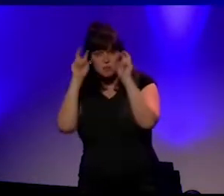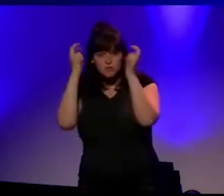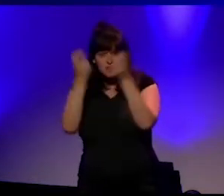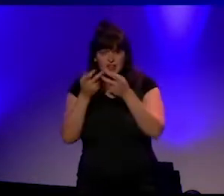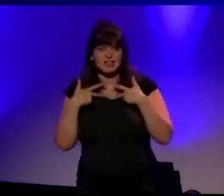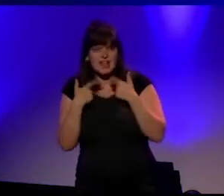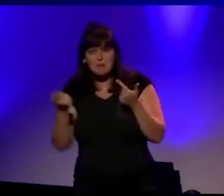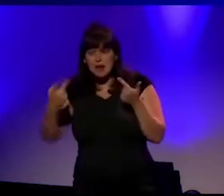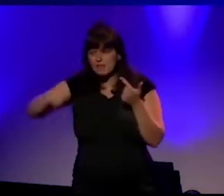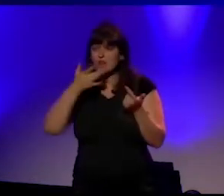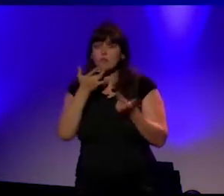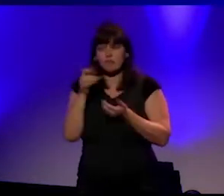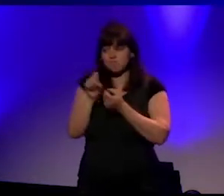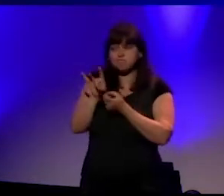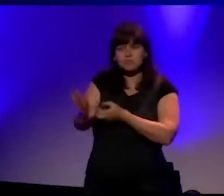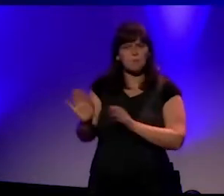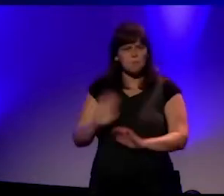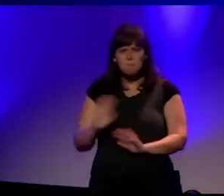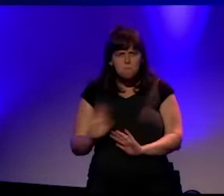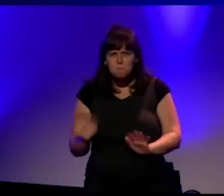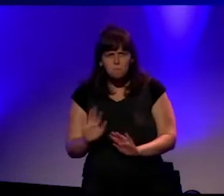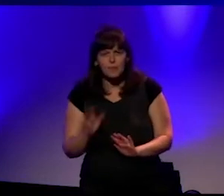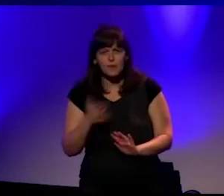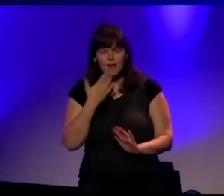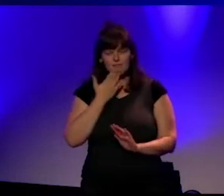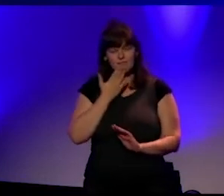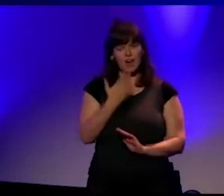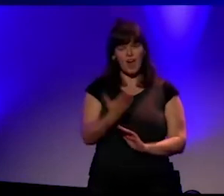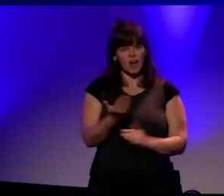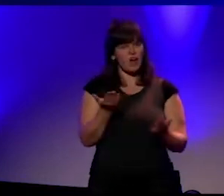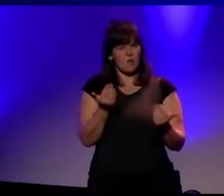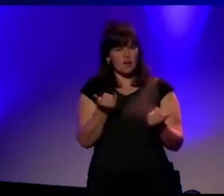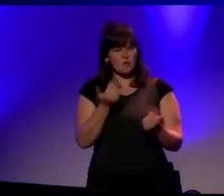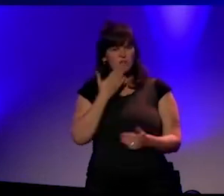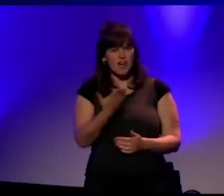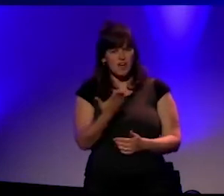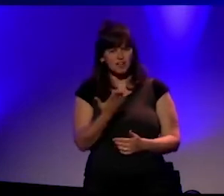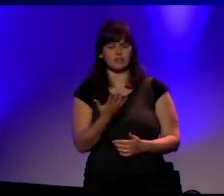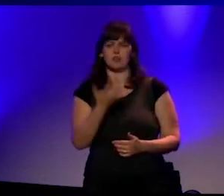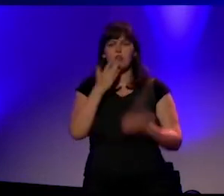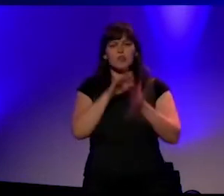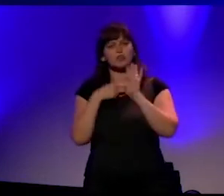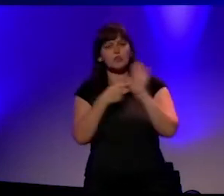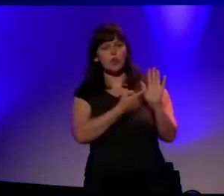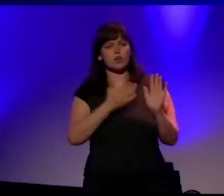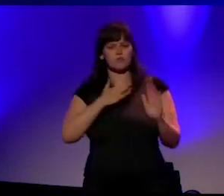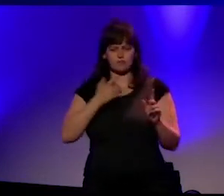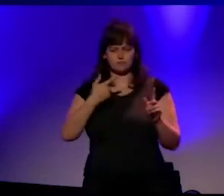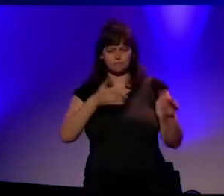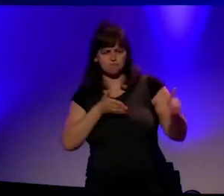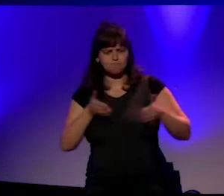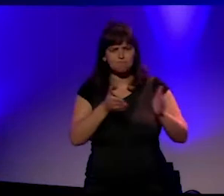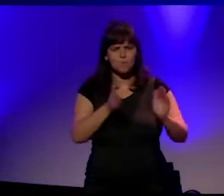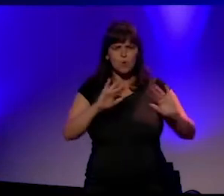Maar met die vraag heb ik wel willen aangeven welk traject wij gevolgd hebben en nog zullen volgen als een van de paden die we moeten bewandelen.